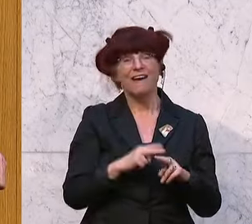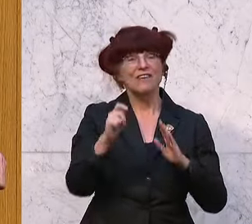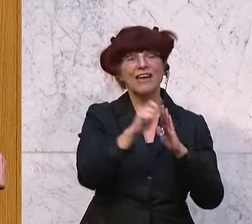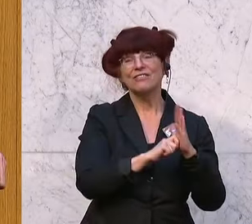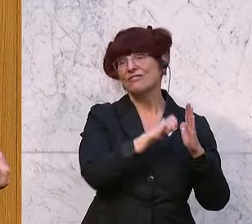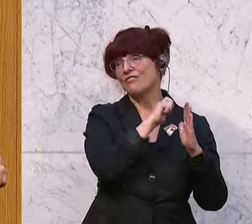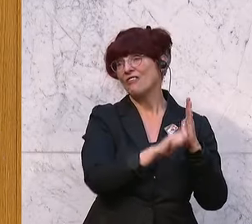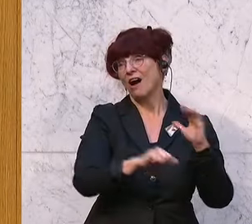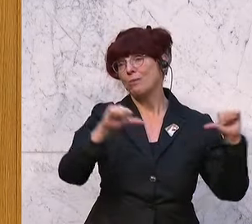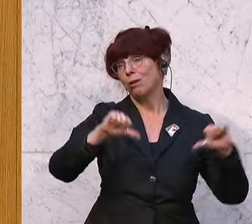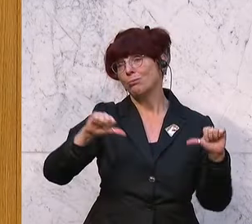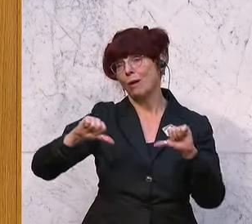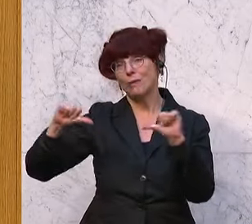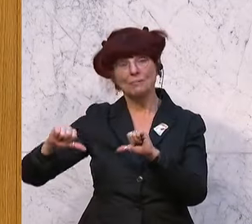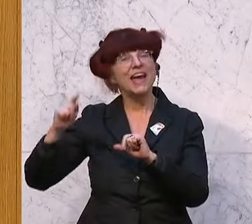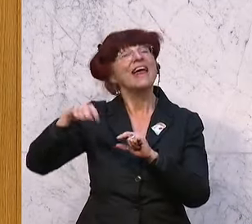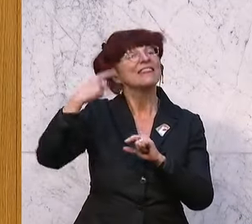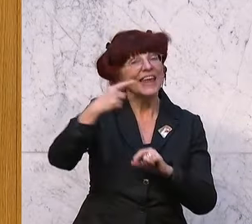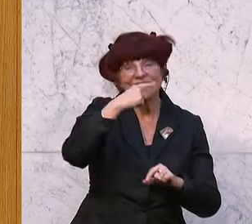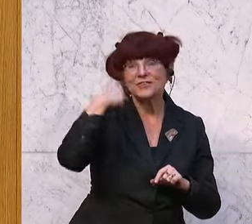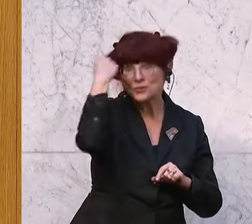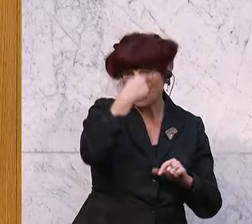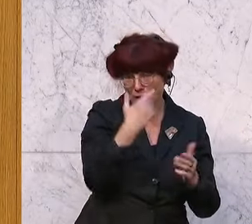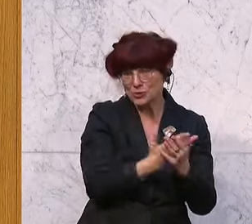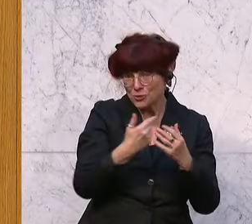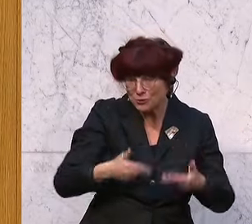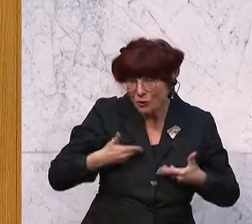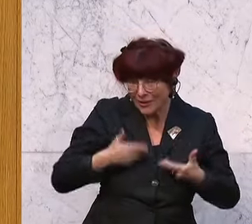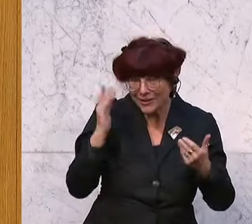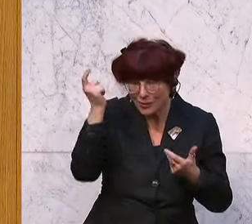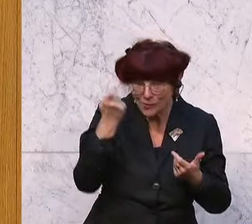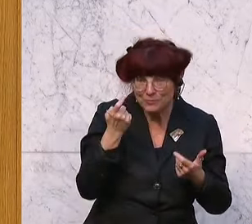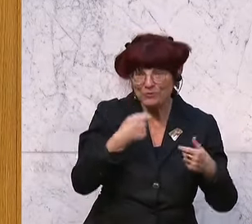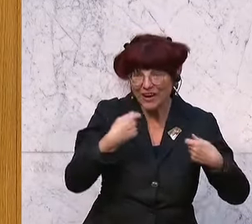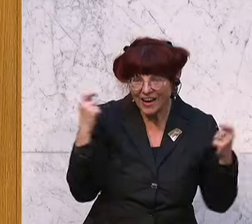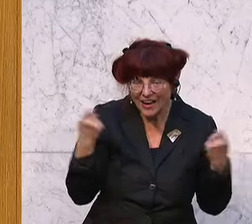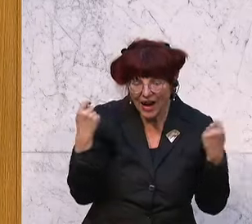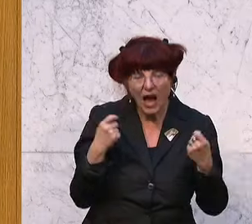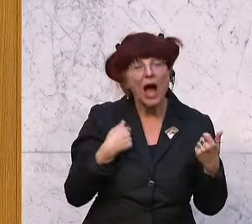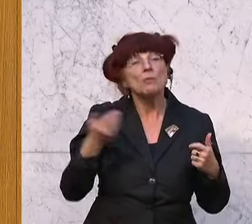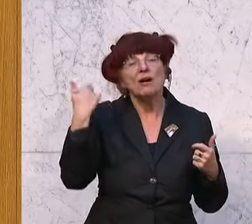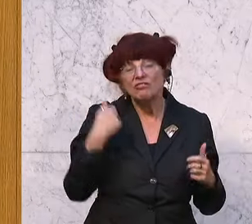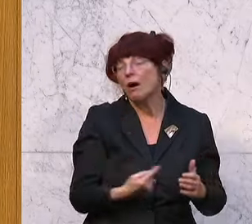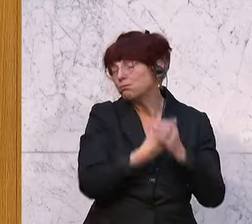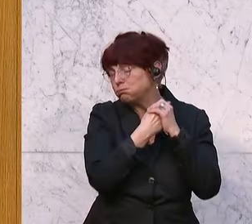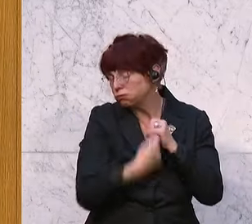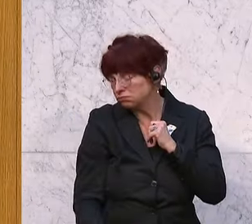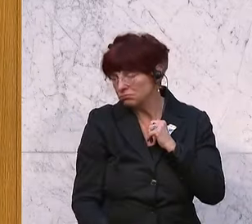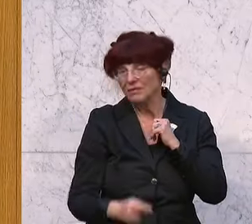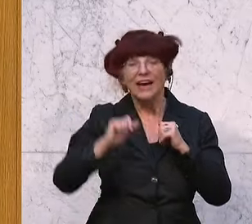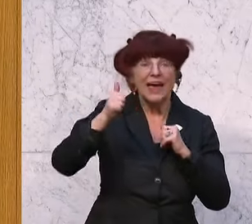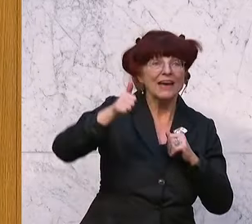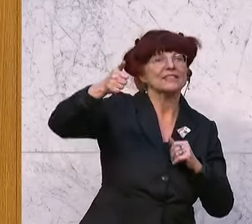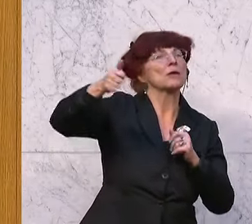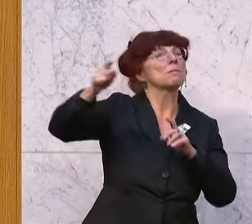Sonntag, da haben Sie wieder was zum Feiern. Aber verloren mit Bomben und Granaten, mit einem historischen Minus und mit dem Verlust der ersten